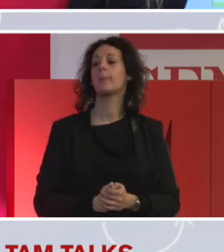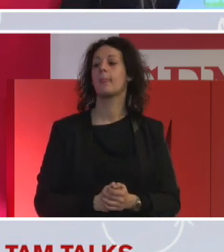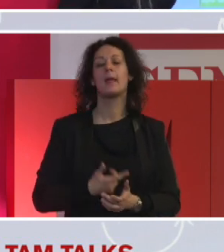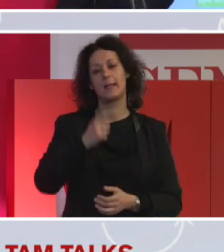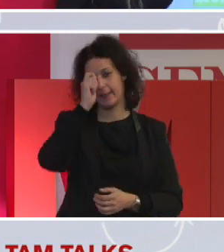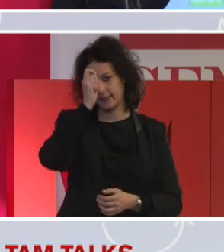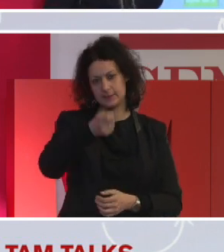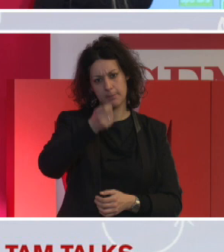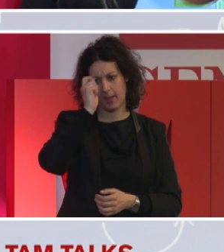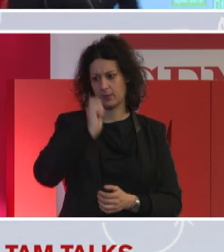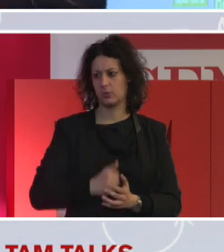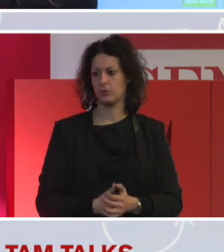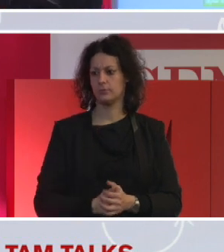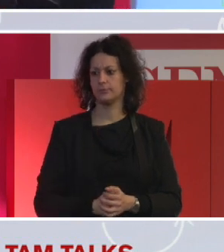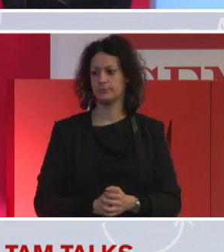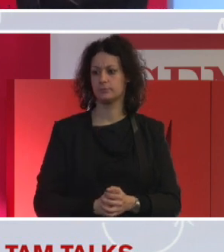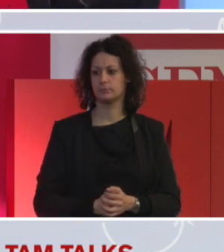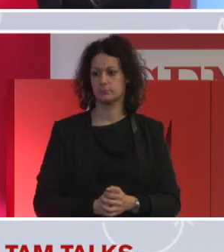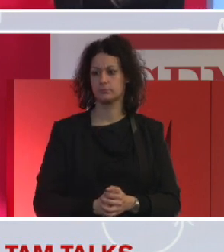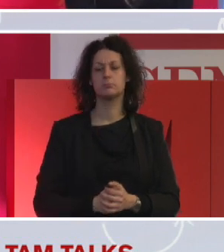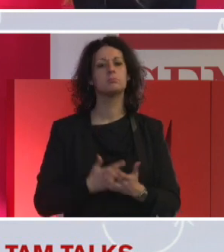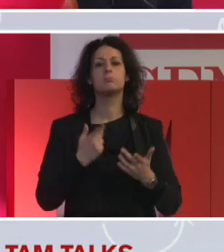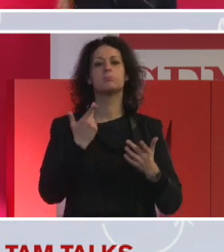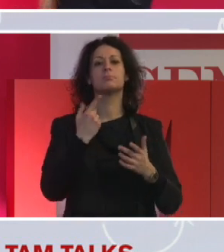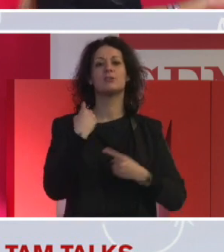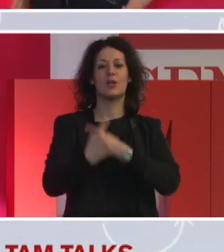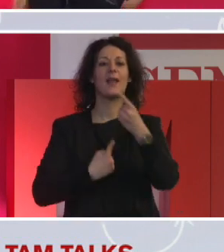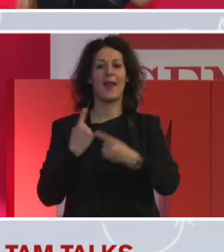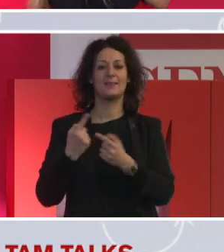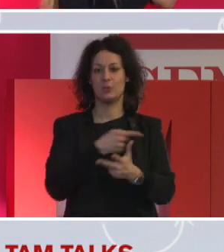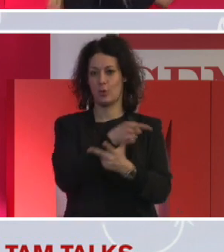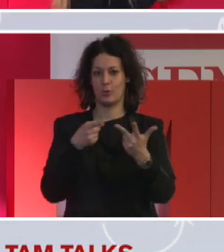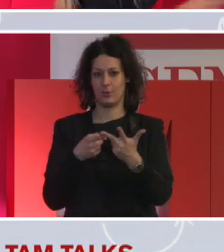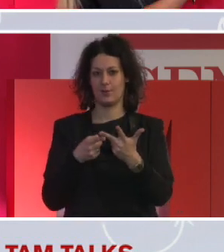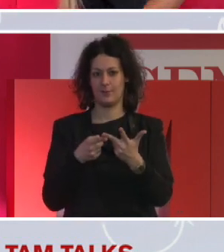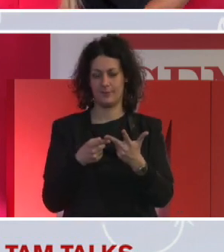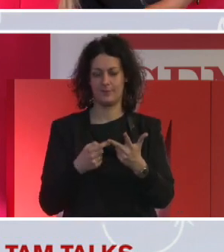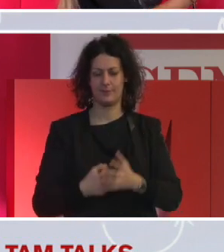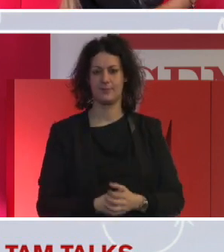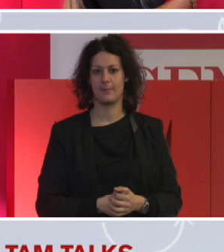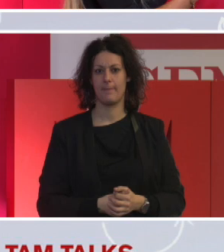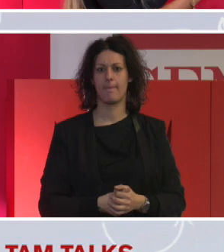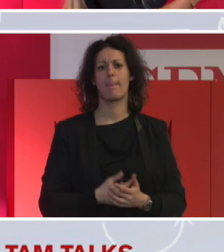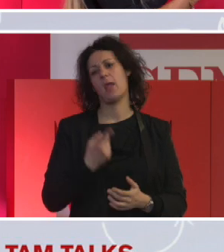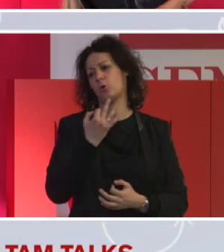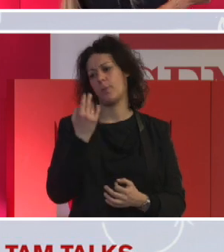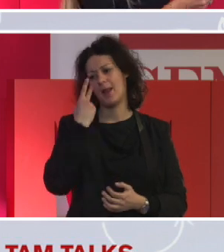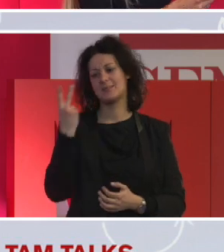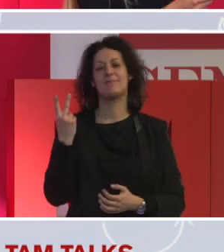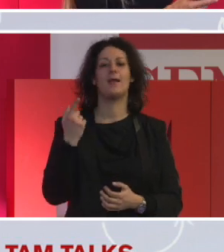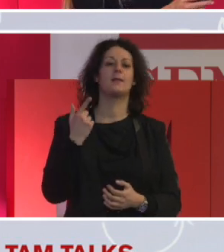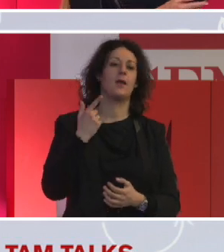rispetto di nuovo in Gen Y, e c'è anche nella generazione X. Chiaramente qui si leggono tante cose, l'onestà, la serietà, la